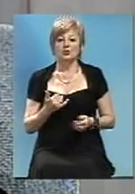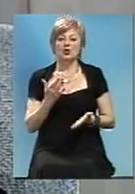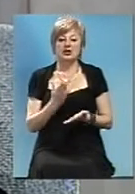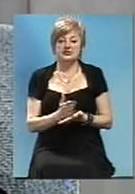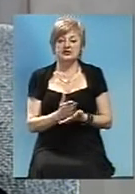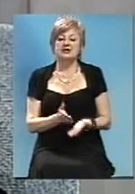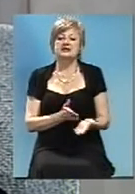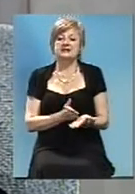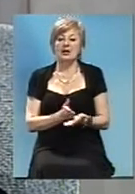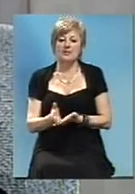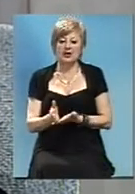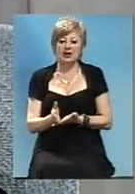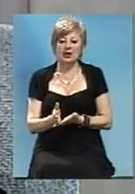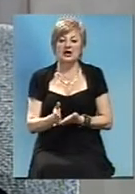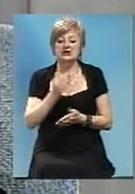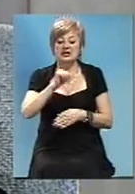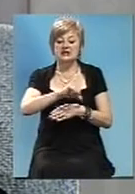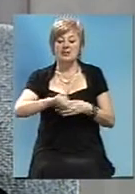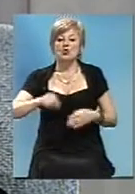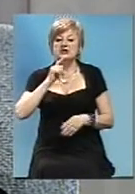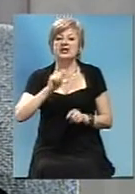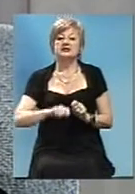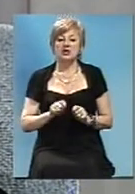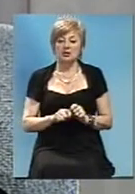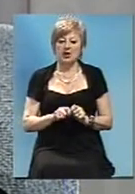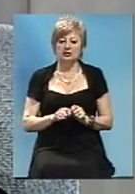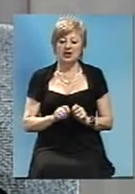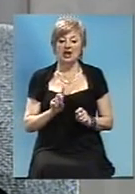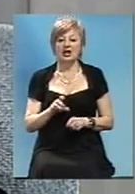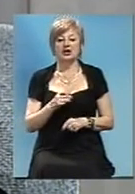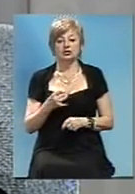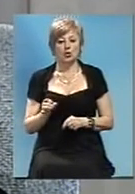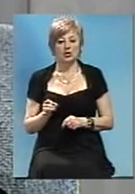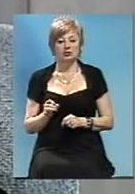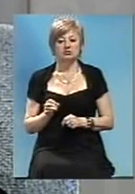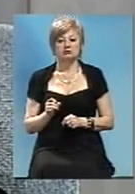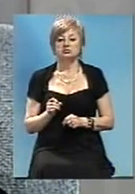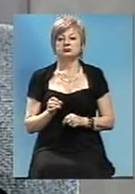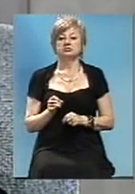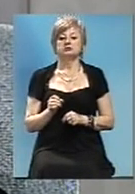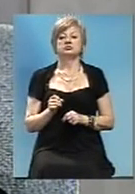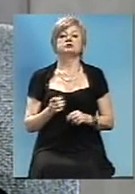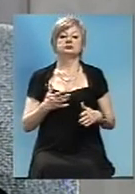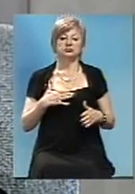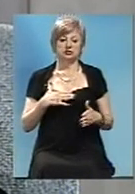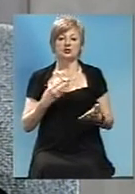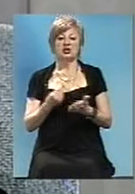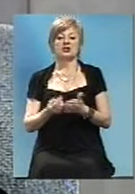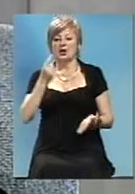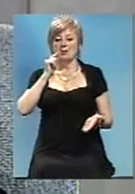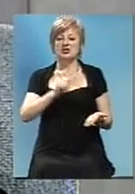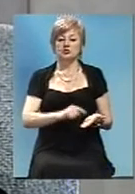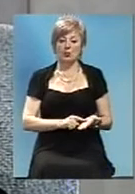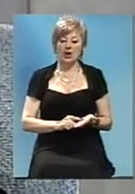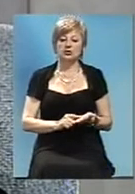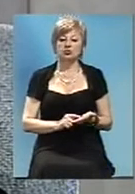направлення «Таможенний експеримент», в який нам поступають з-за